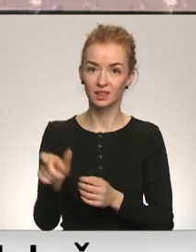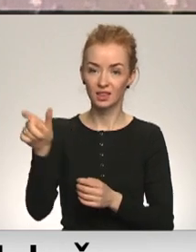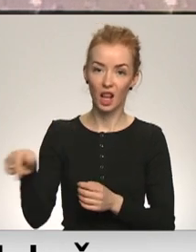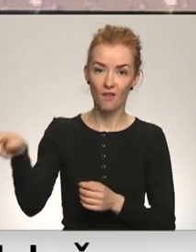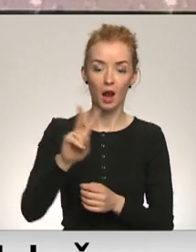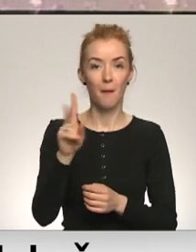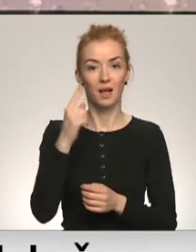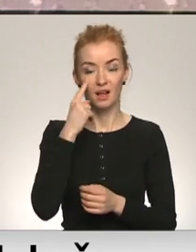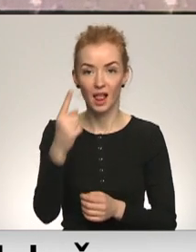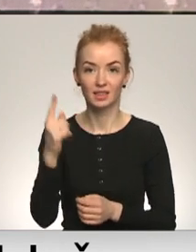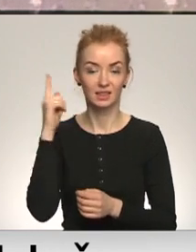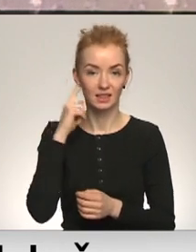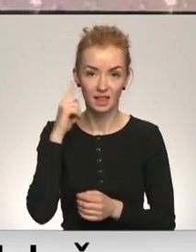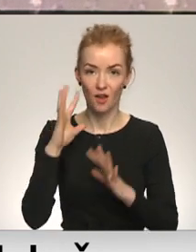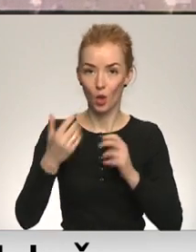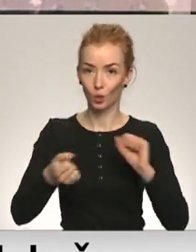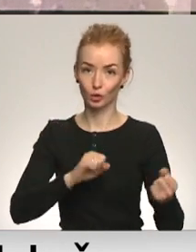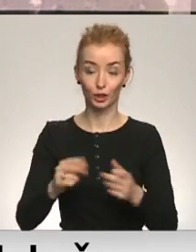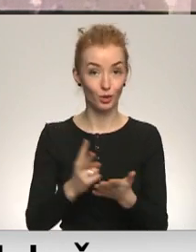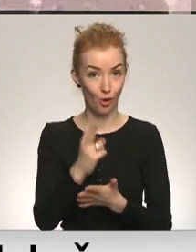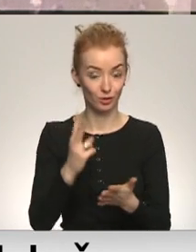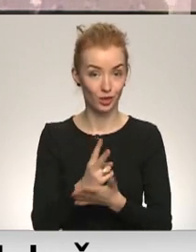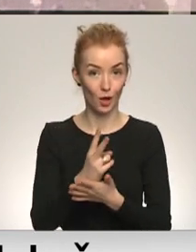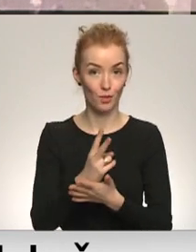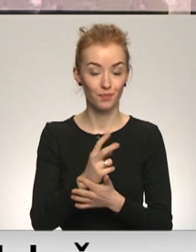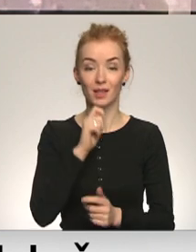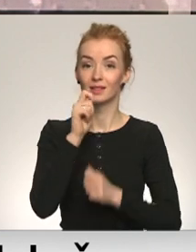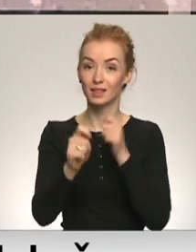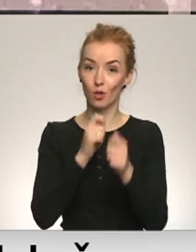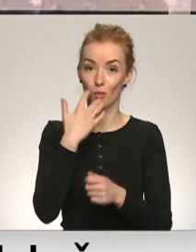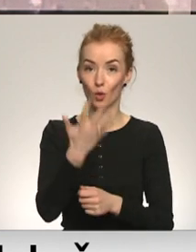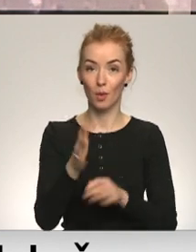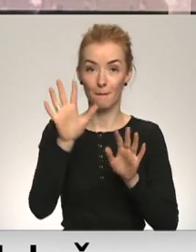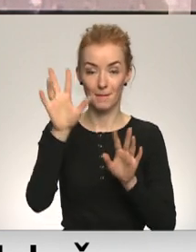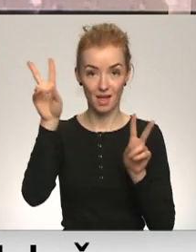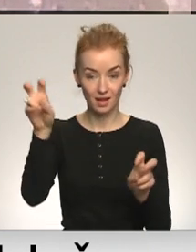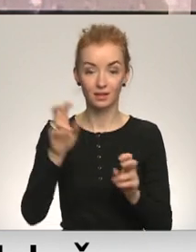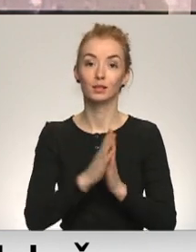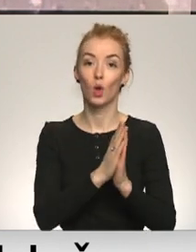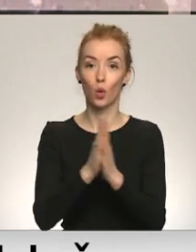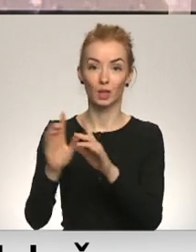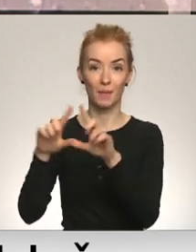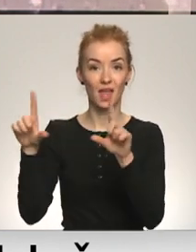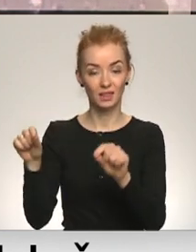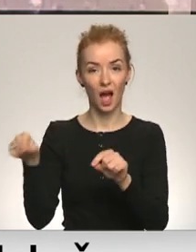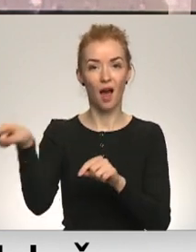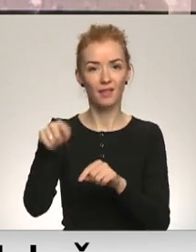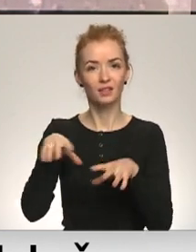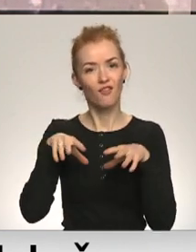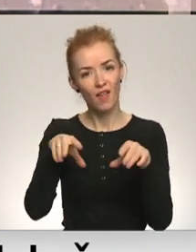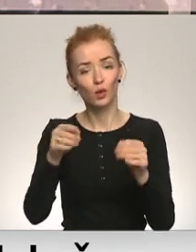reidzes dzirdes vai kustību traucējumiem. Labdarības maratonā dot pieca lūdzām atbildīgās iestādes veikt dažādas